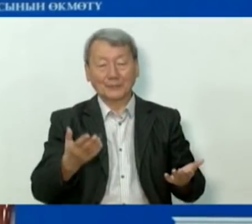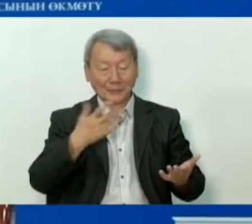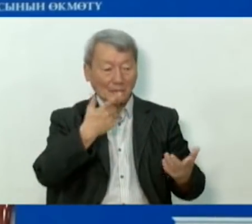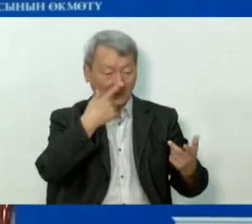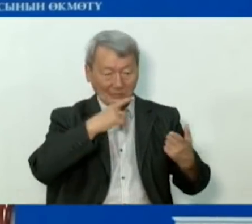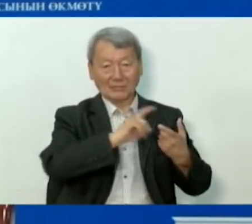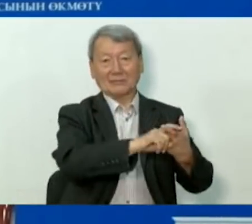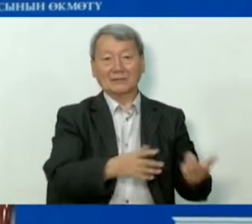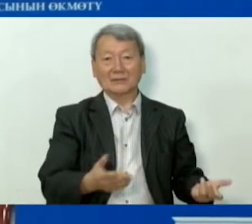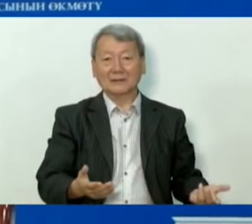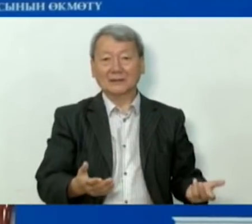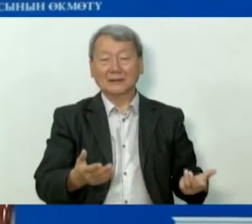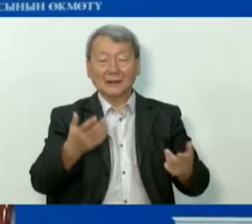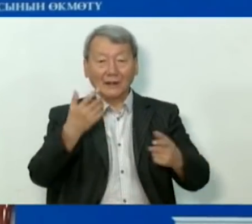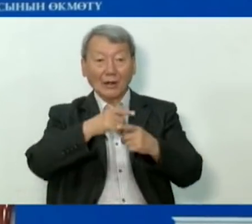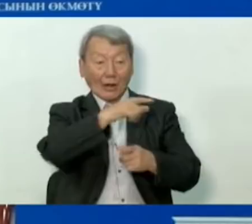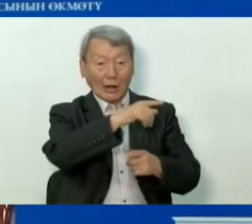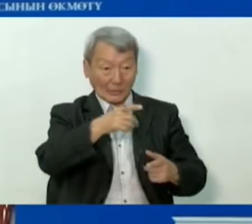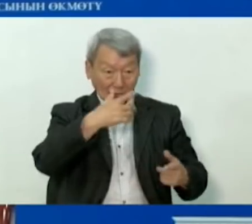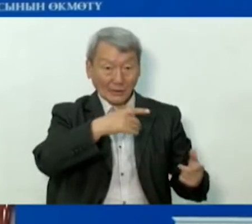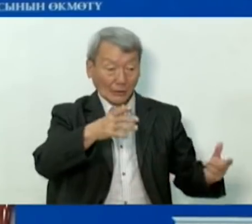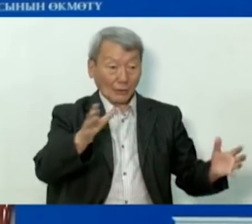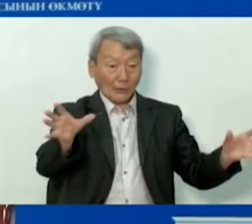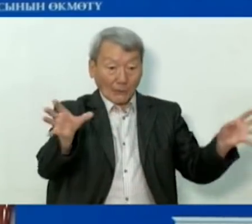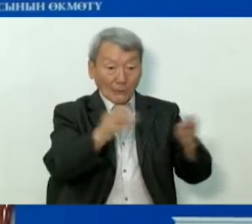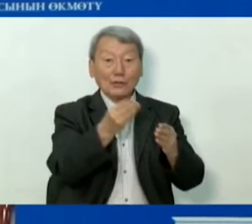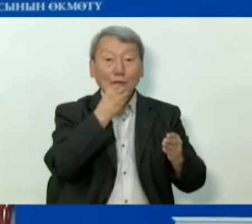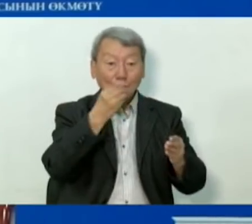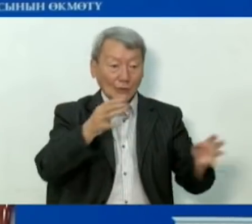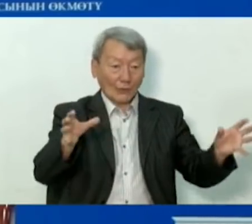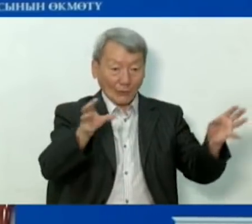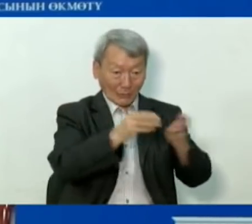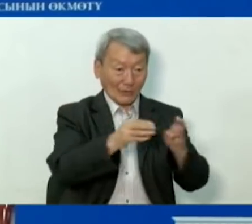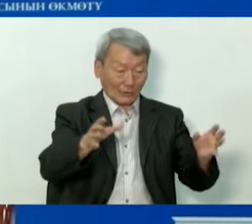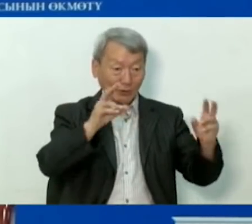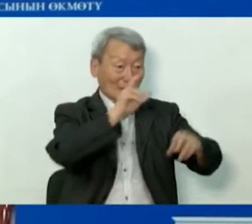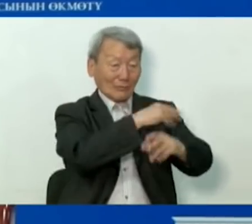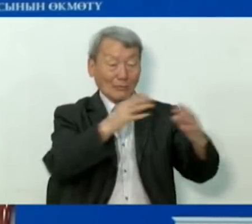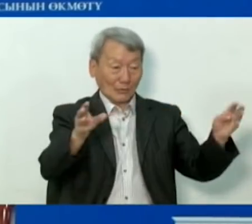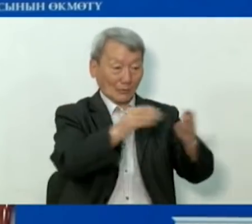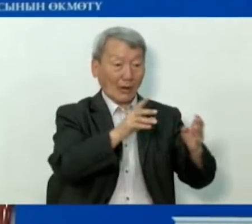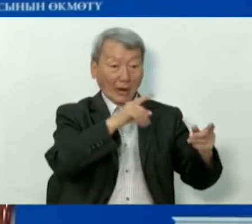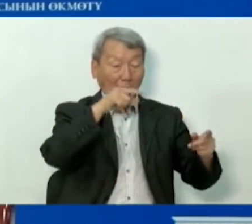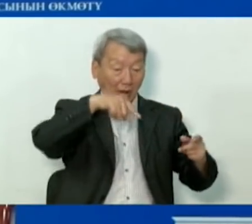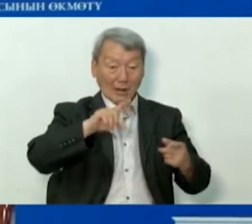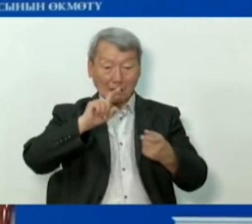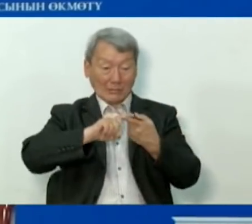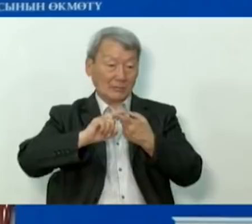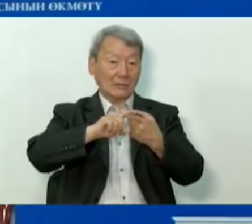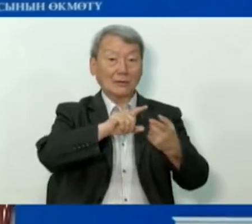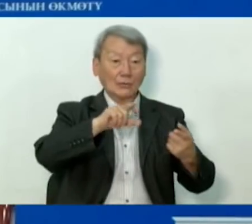заражаются. Иногда они приходят, собираются вместе кушать, вместе питаются в одном месте, поэтому они друг друга. Некоторые